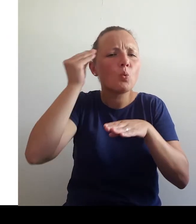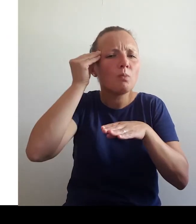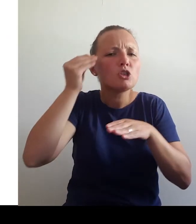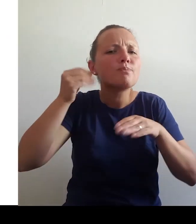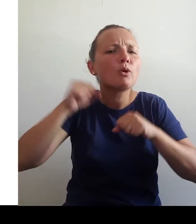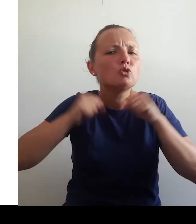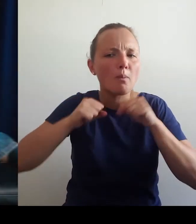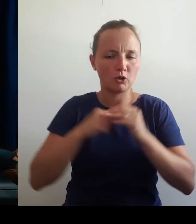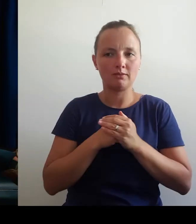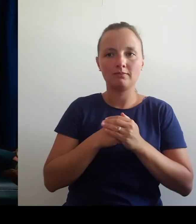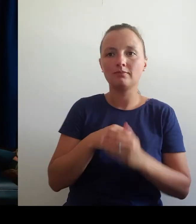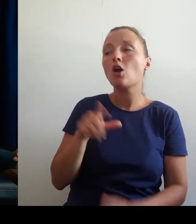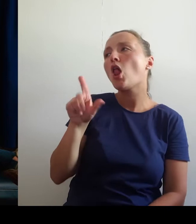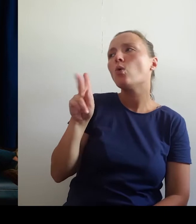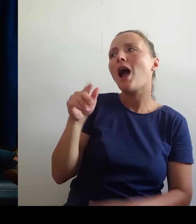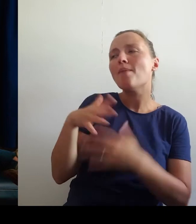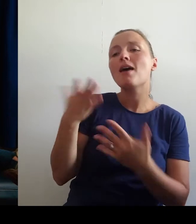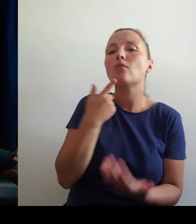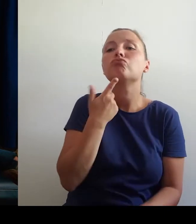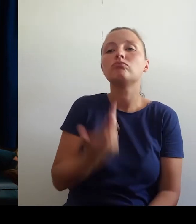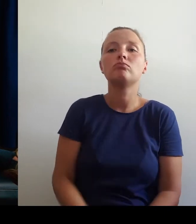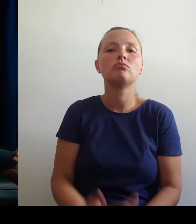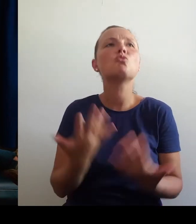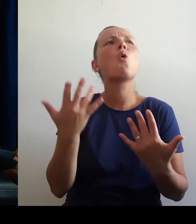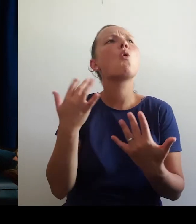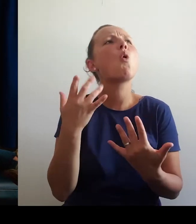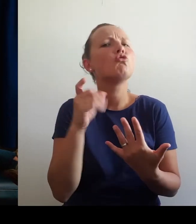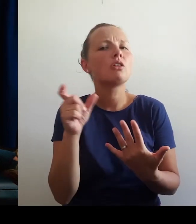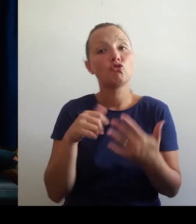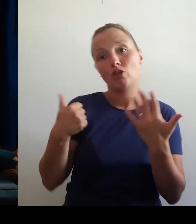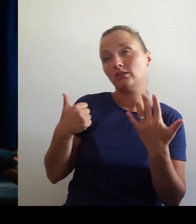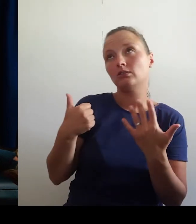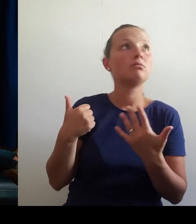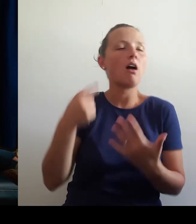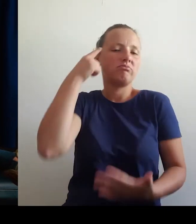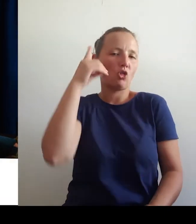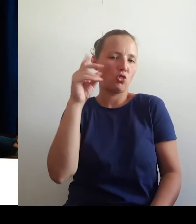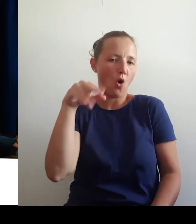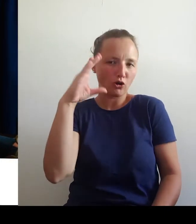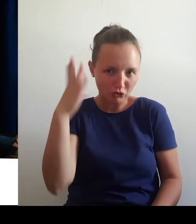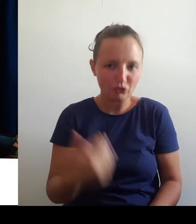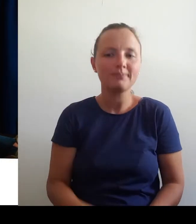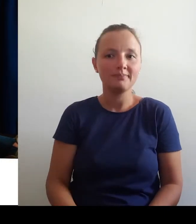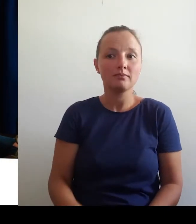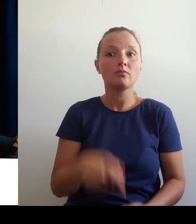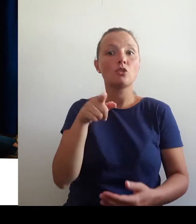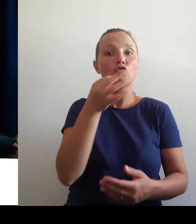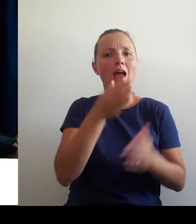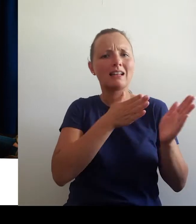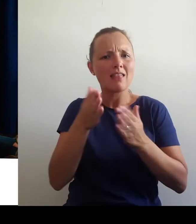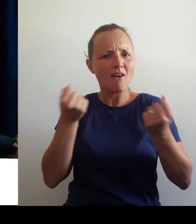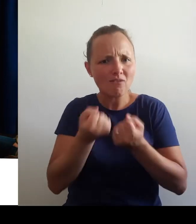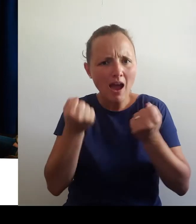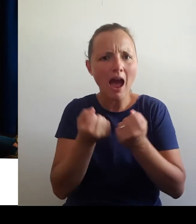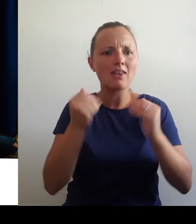sposobnosti. Luka v Ameriki. Koliko črk? Šest. Dončič. Najbolj učinkovita je kot temelina